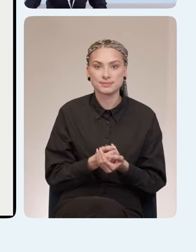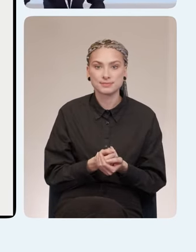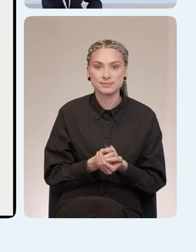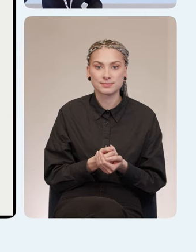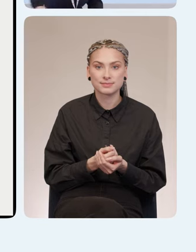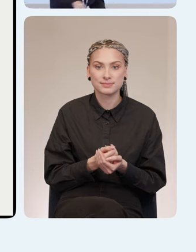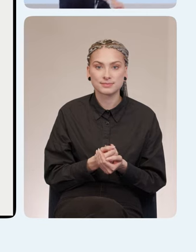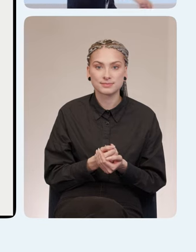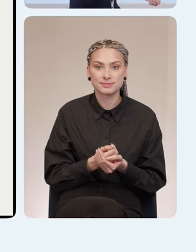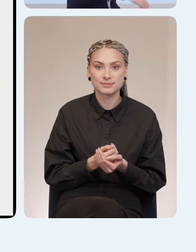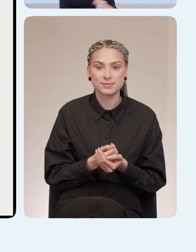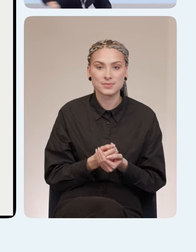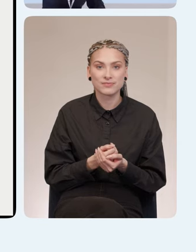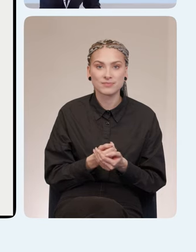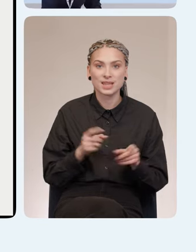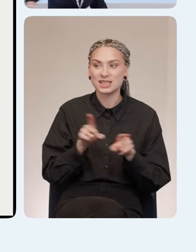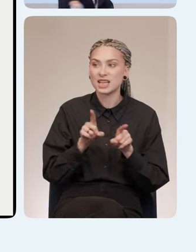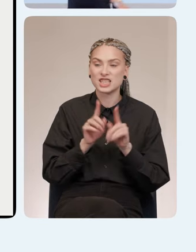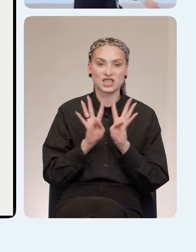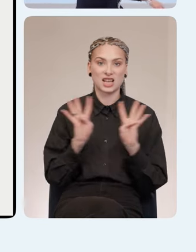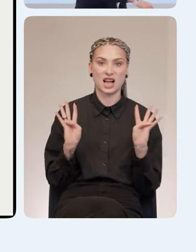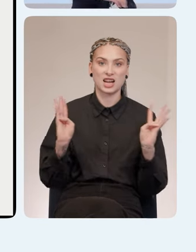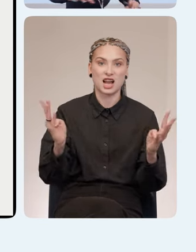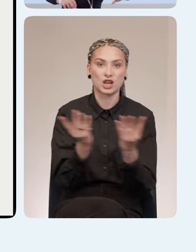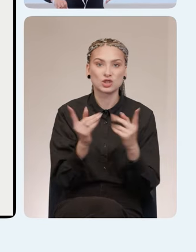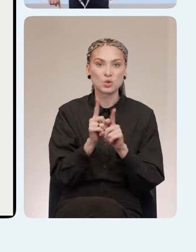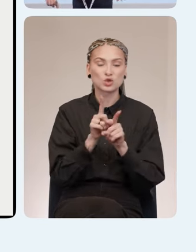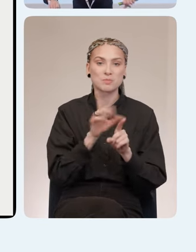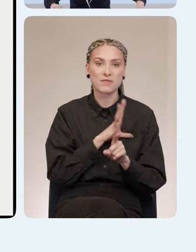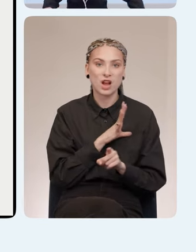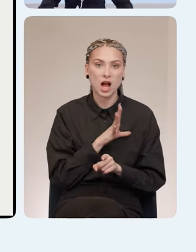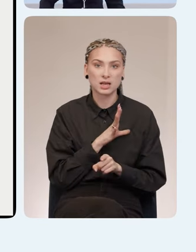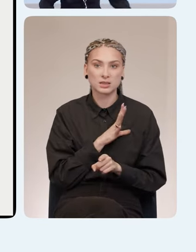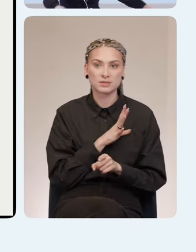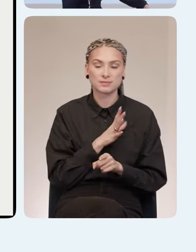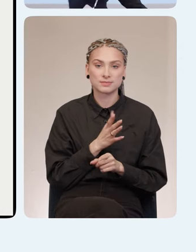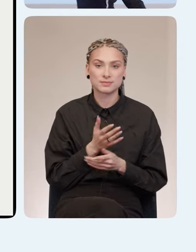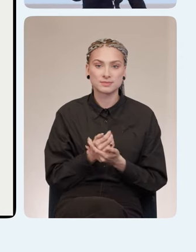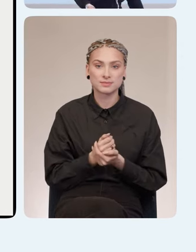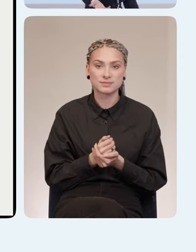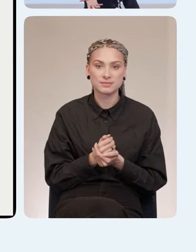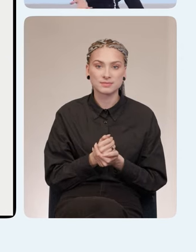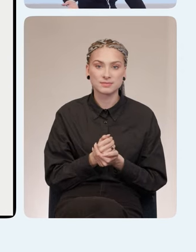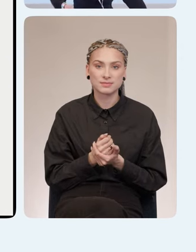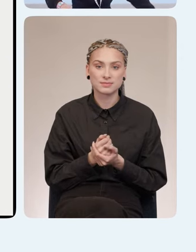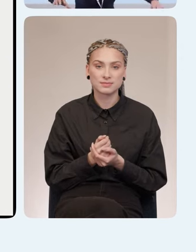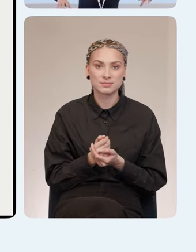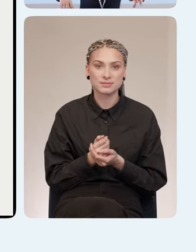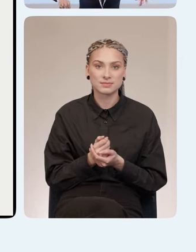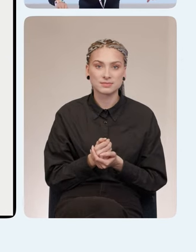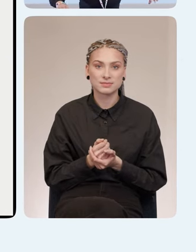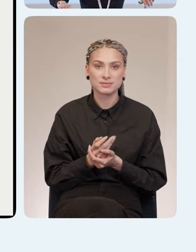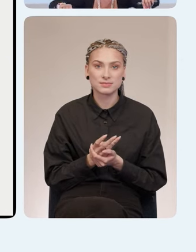такие заграждения тоже бывают. Блин, я пытаюсь объяснить.